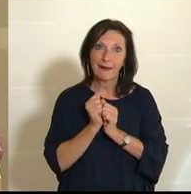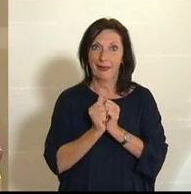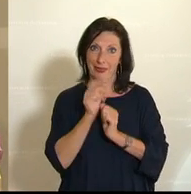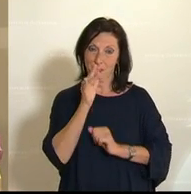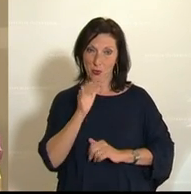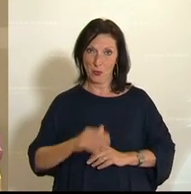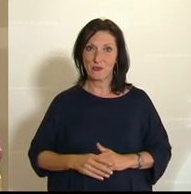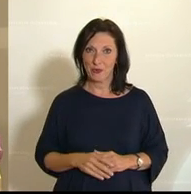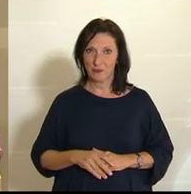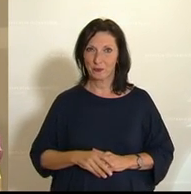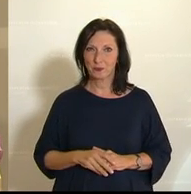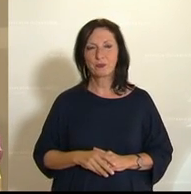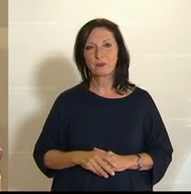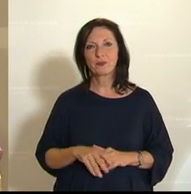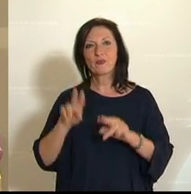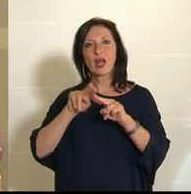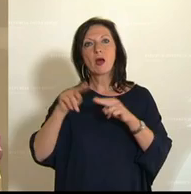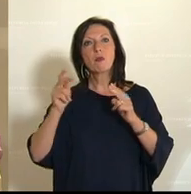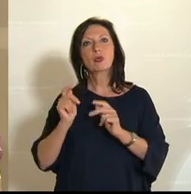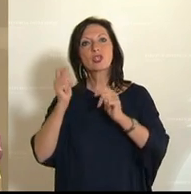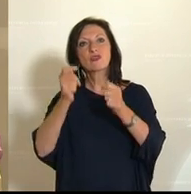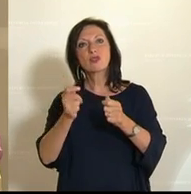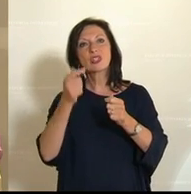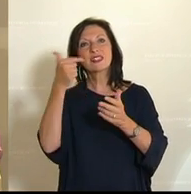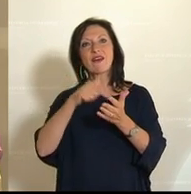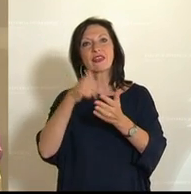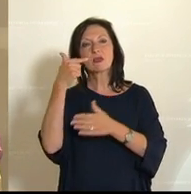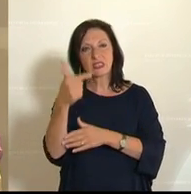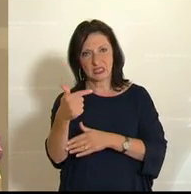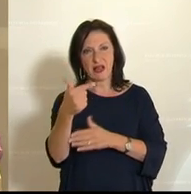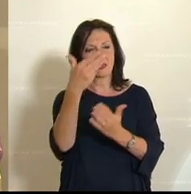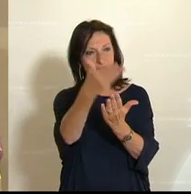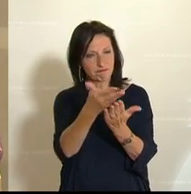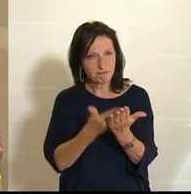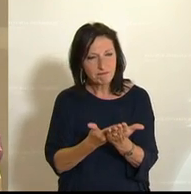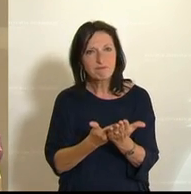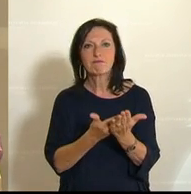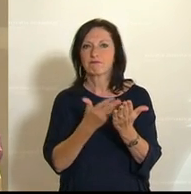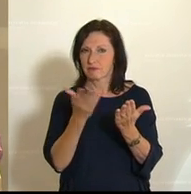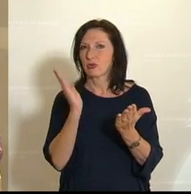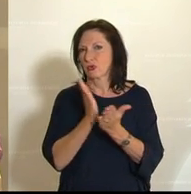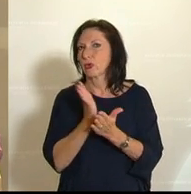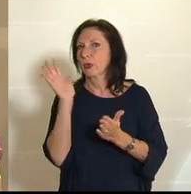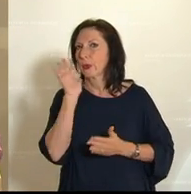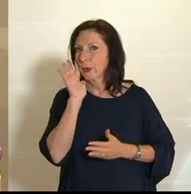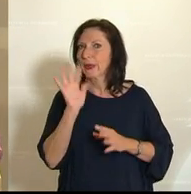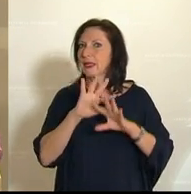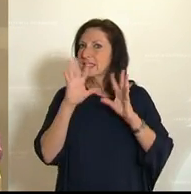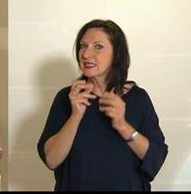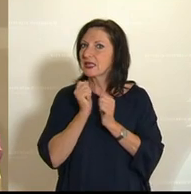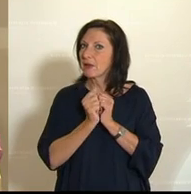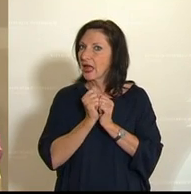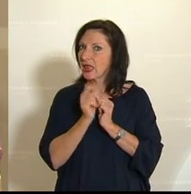beschäftigen. Der Bundesvorenschlag 2020 sieht, und das haben wir schon gehört, insgesamt für den Rechnungshof